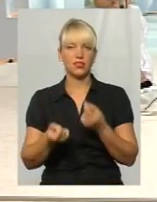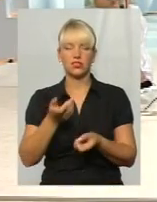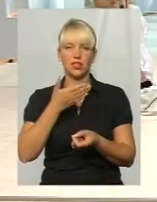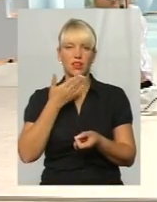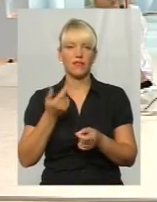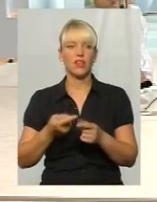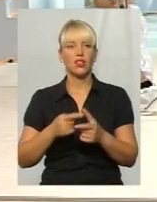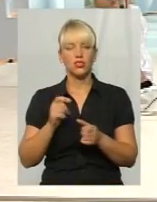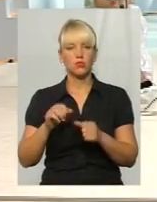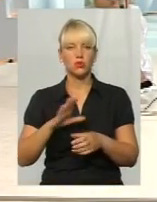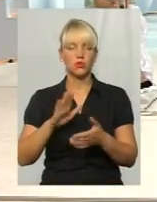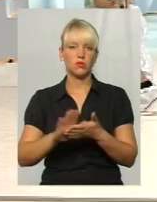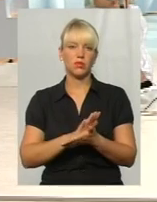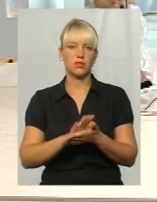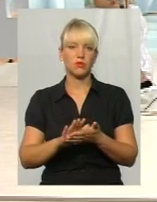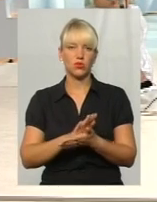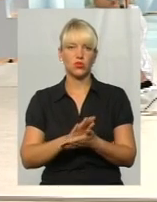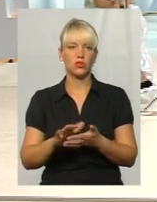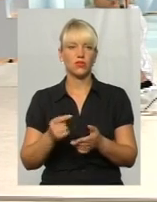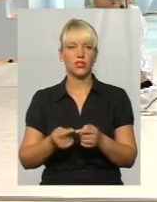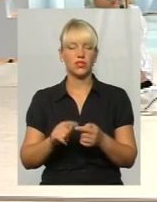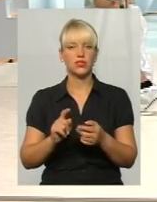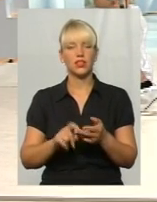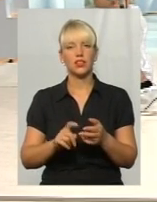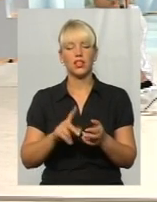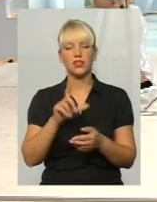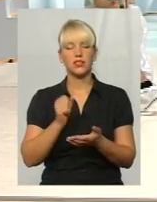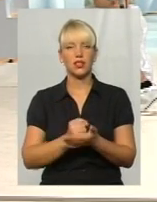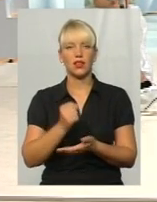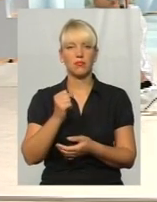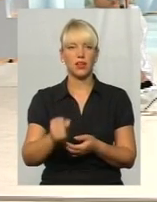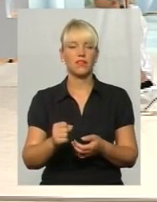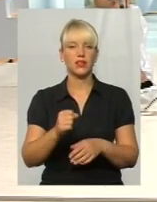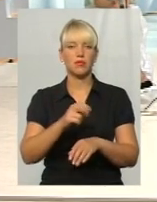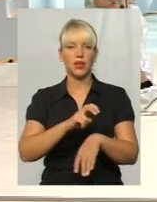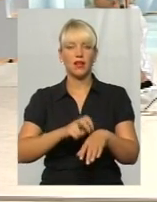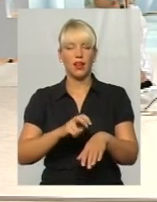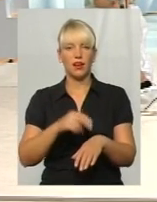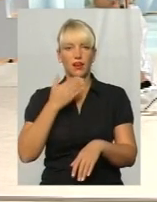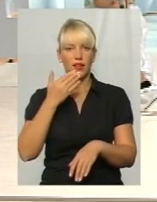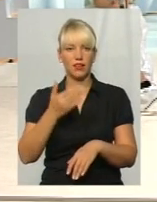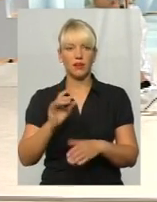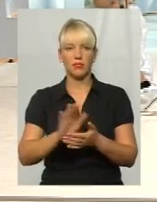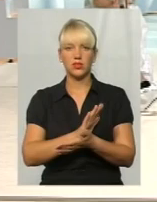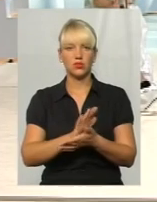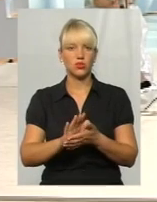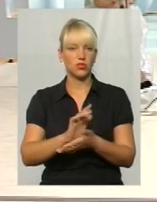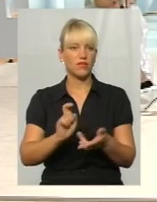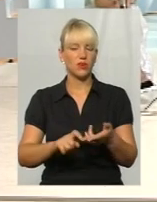можуть бути вони призначені безплатно за направленням лікаря, чи ні? Безплатних аналізів